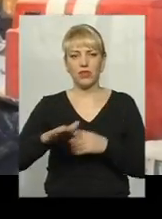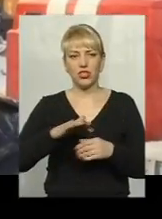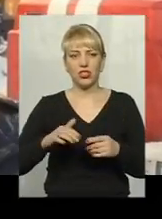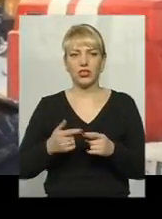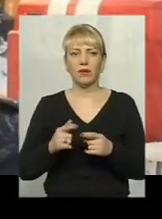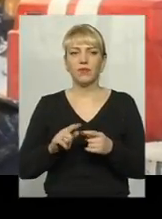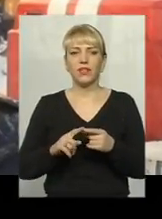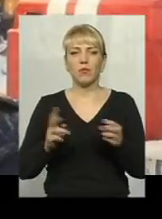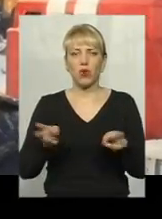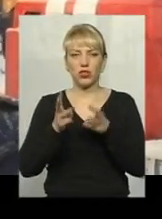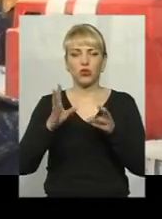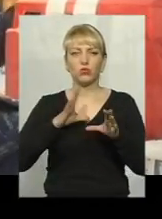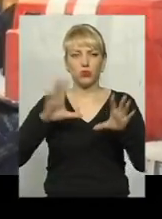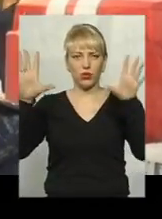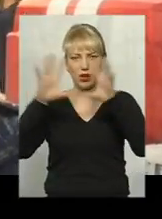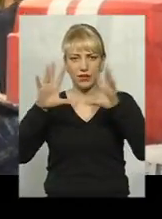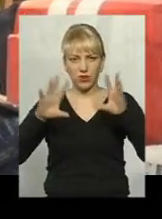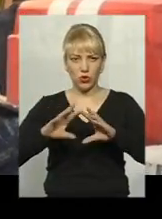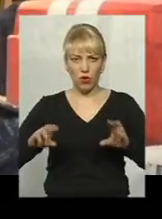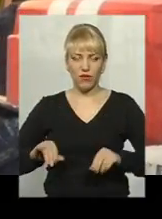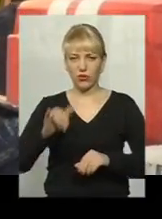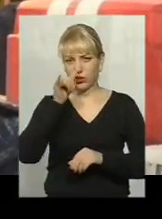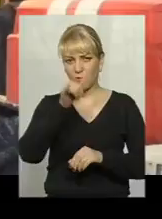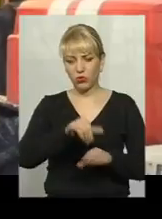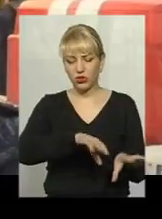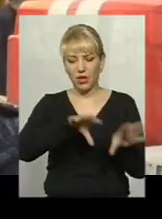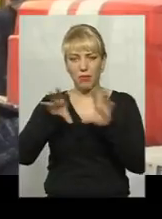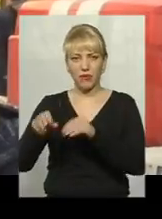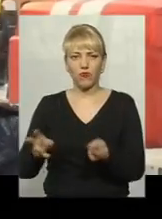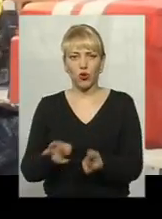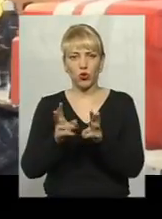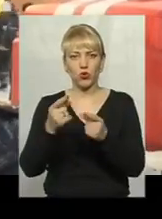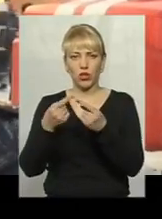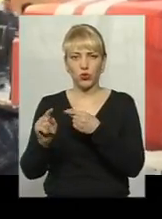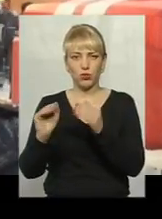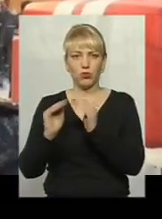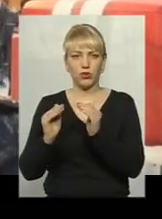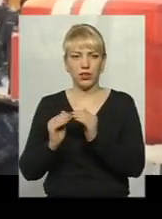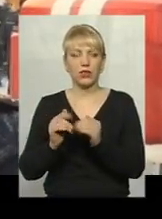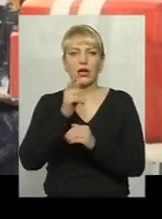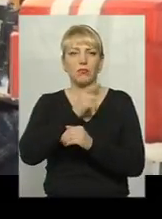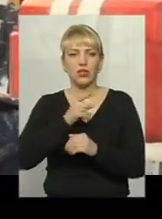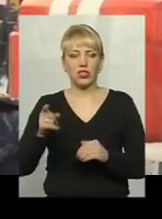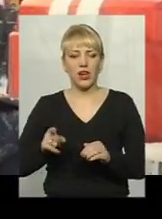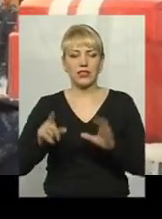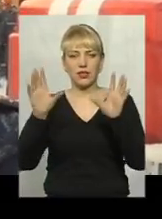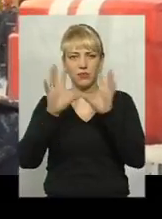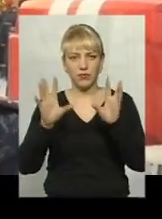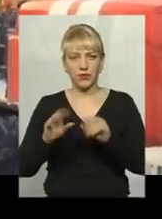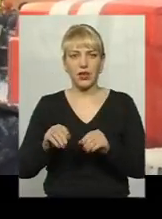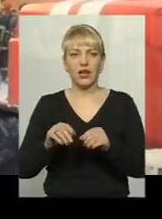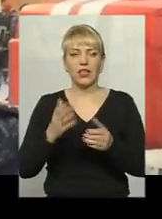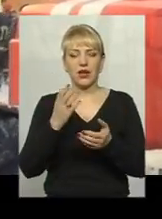пожежу було ліквідовано та не допущено перекидання на житловий будинок. Процес гасіння пожежі ускладнювався наявністю